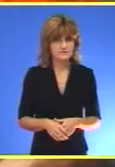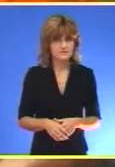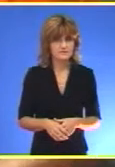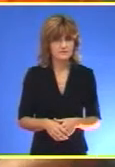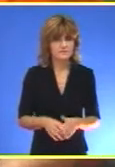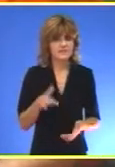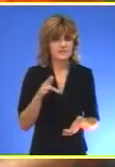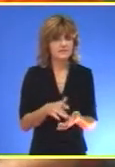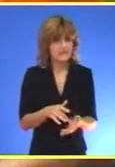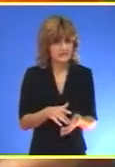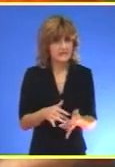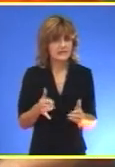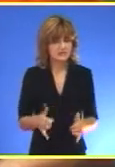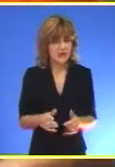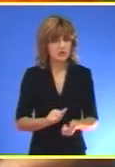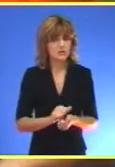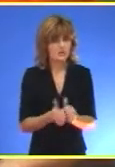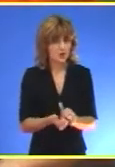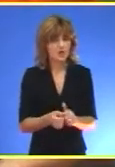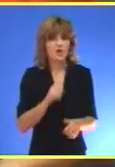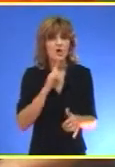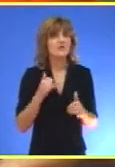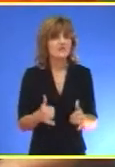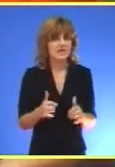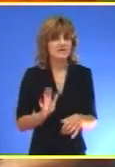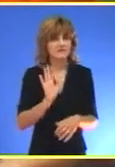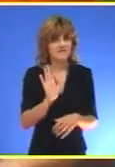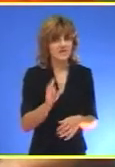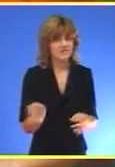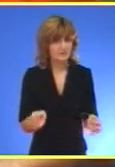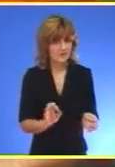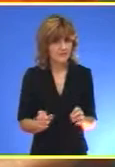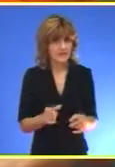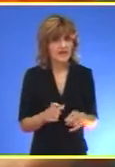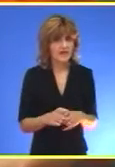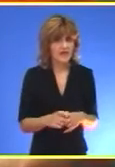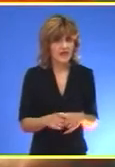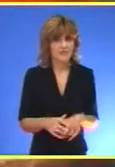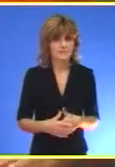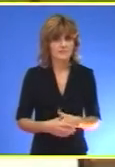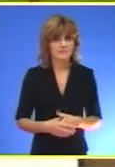Stigli smo sada i do sporta koji je i danas za vas pripremila Danijela Pinter